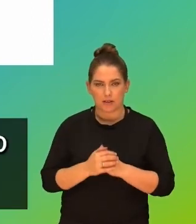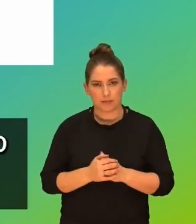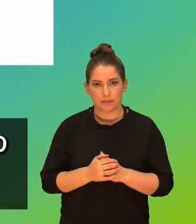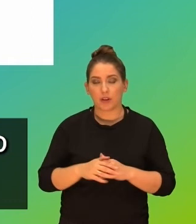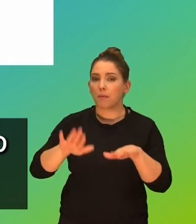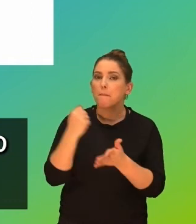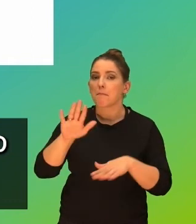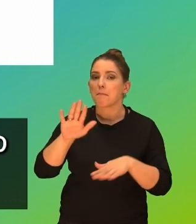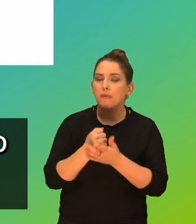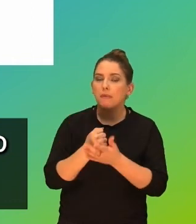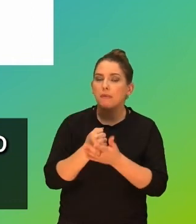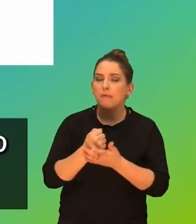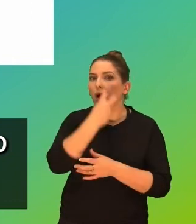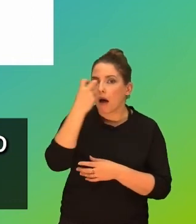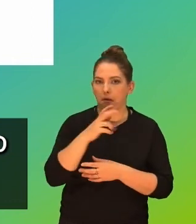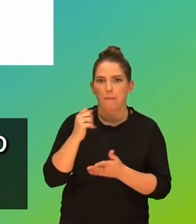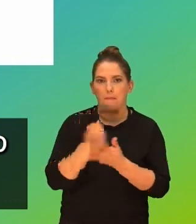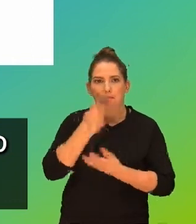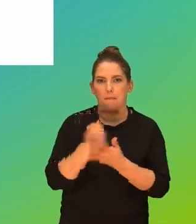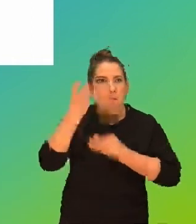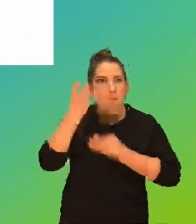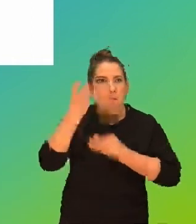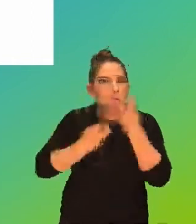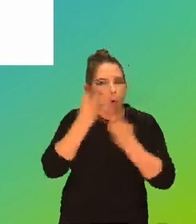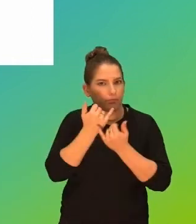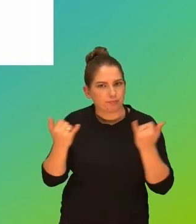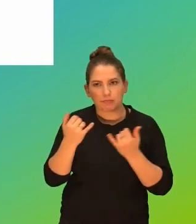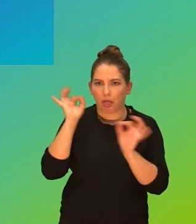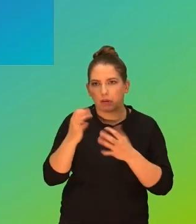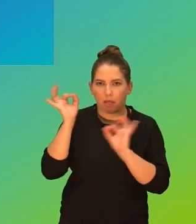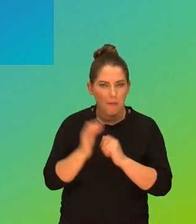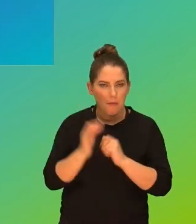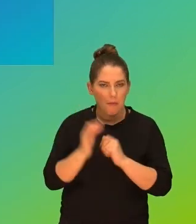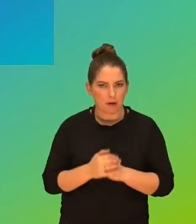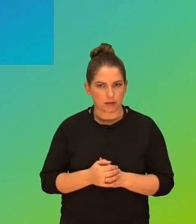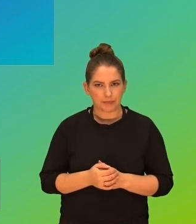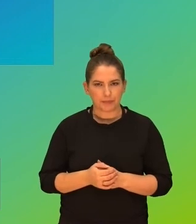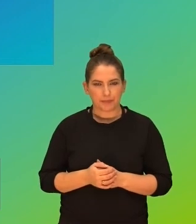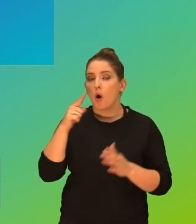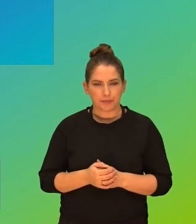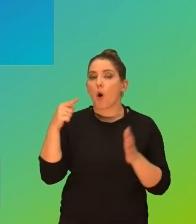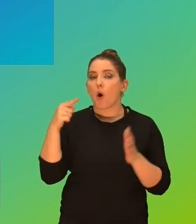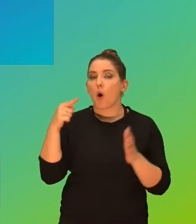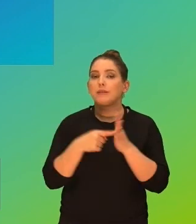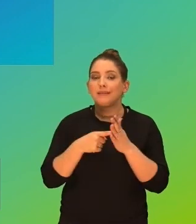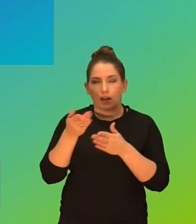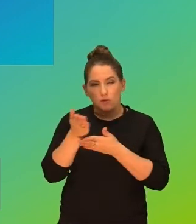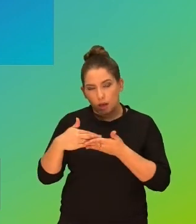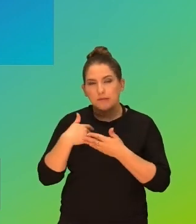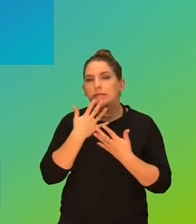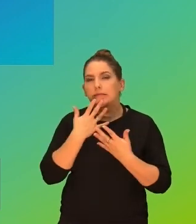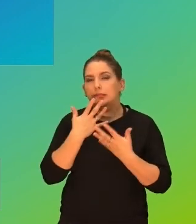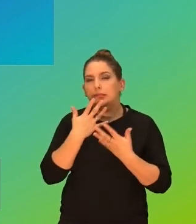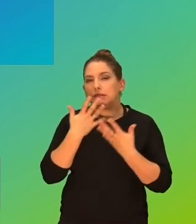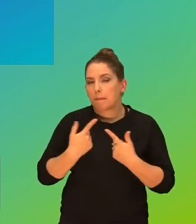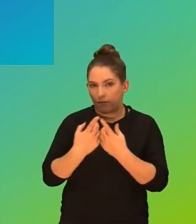Dzieci mają prawo być ciekawe i mają prawo poszukiwać różnego rodzaju informacji. I ostatni kawałek, o którym